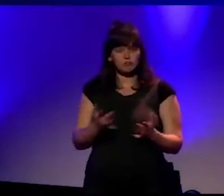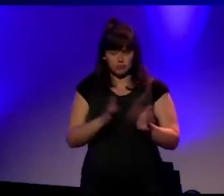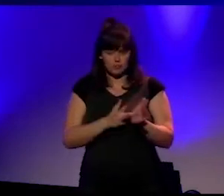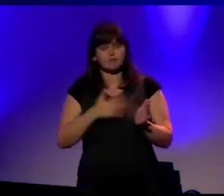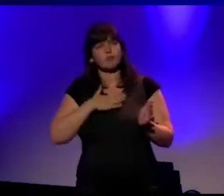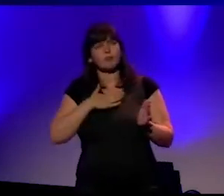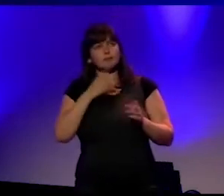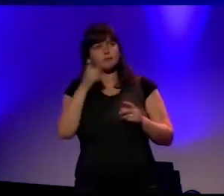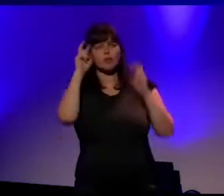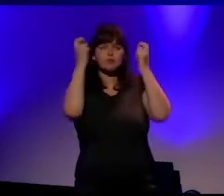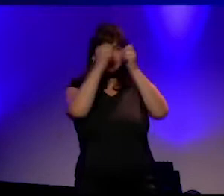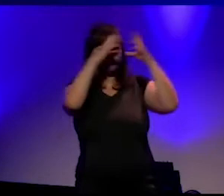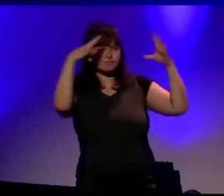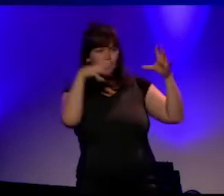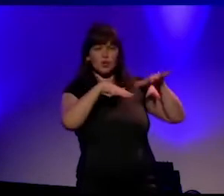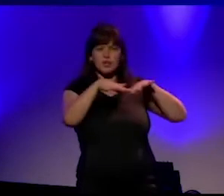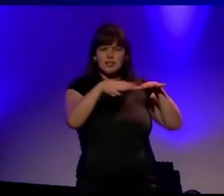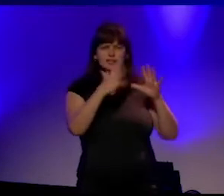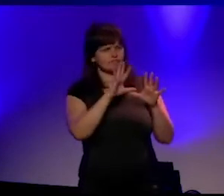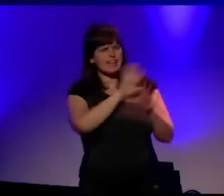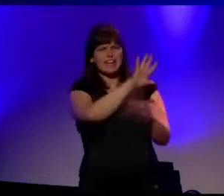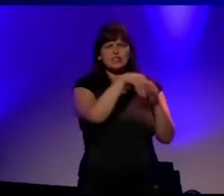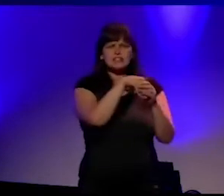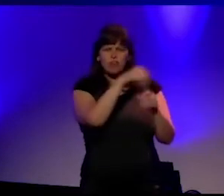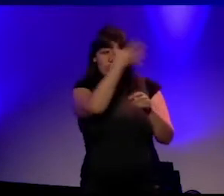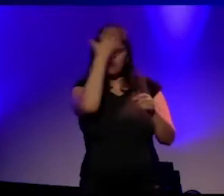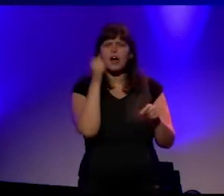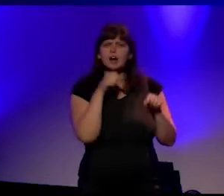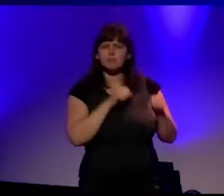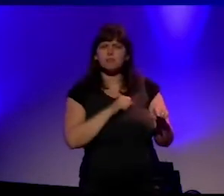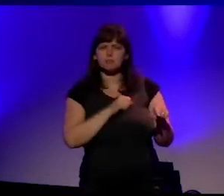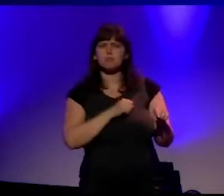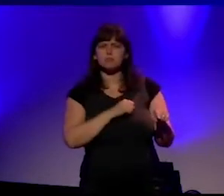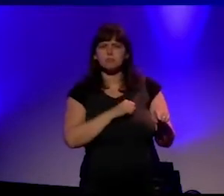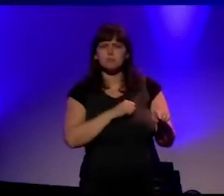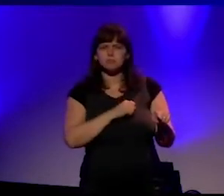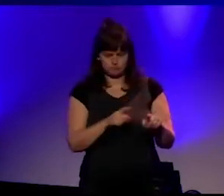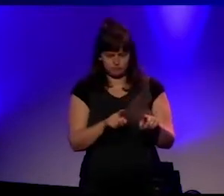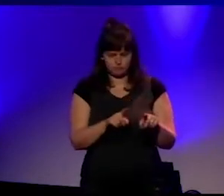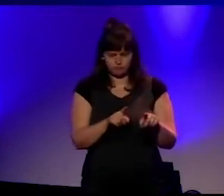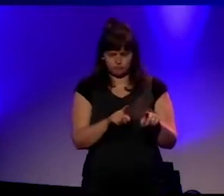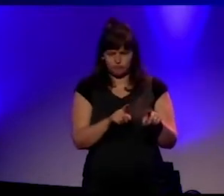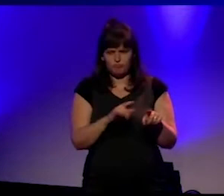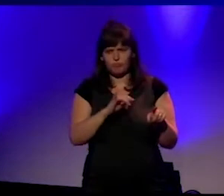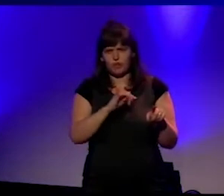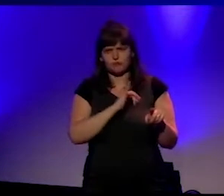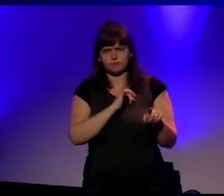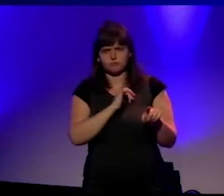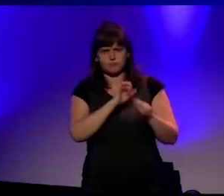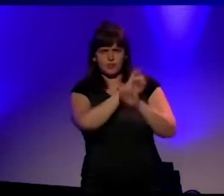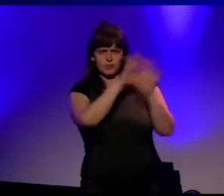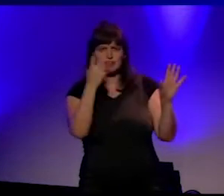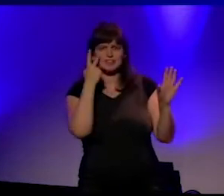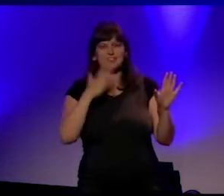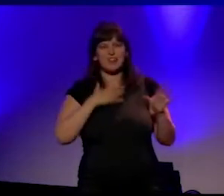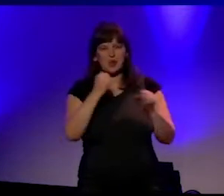inclusieve organisatie, een warme organisatie, die zoals onze opdrachtverklaring het zo helder stelt, naar onderzoek en naar